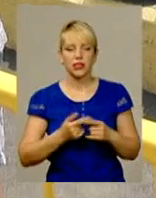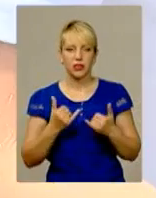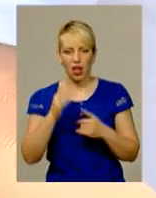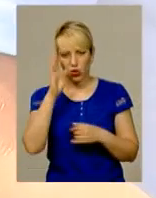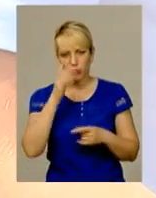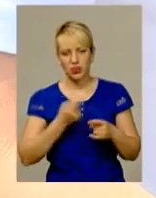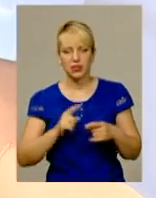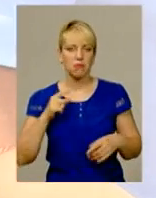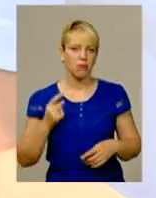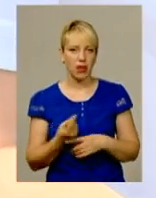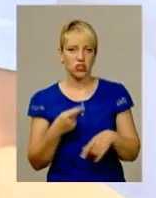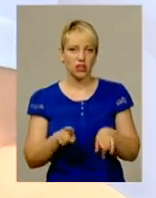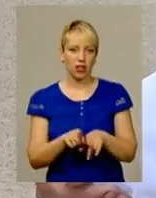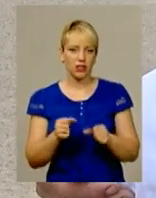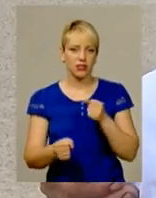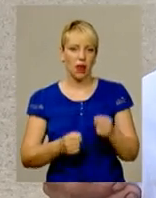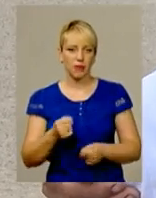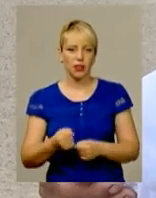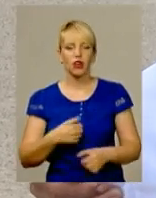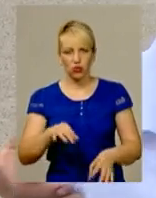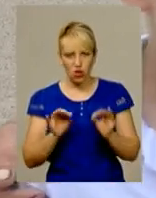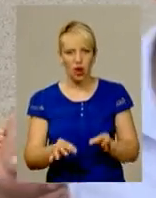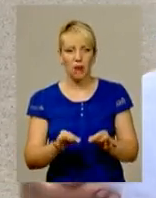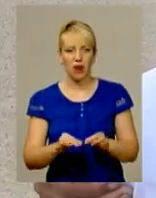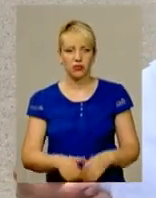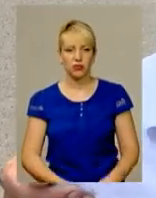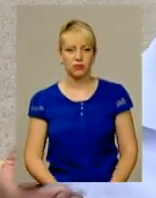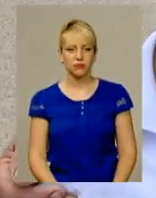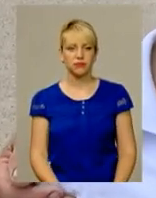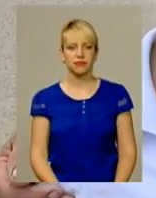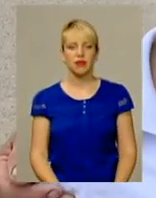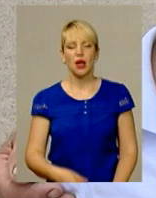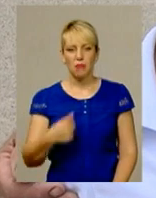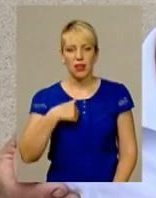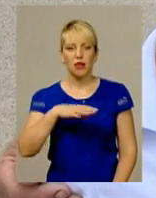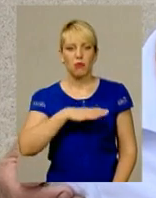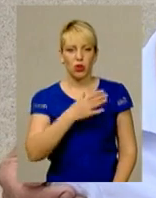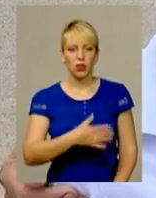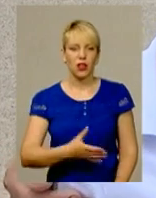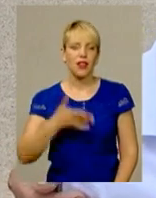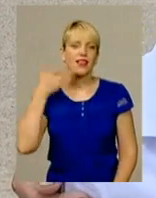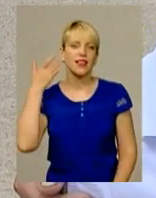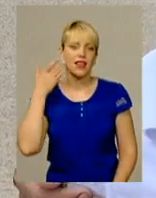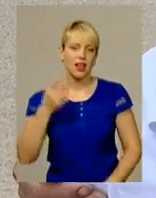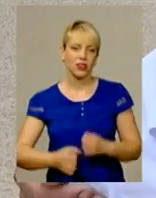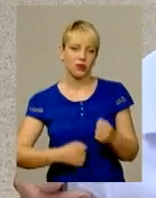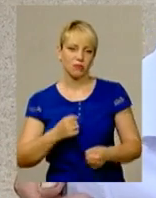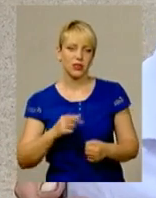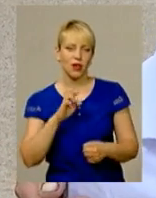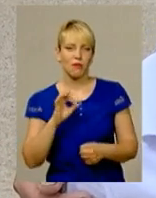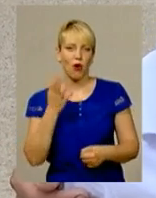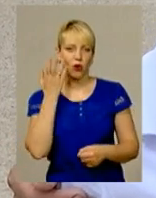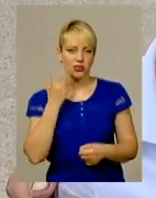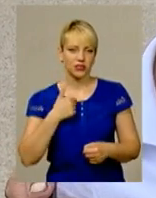хлопчика це перший такий забіг. Нормально. Мені було легко бігти, бо